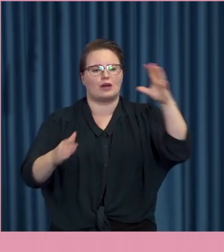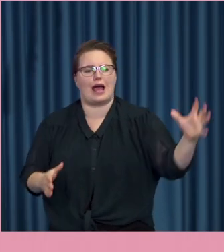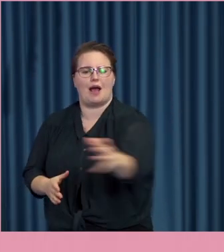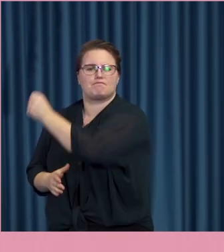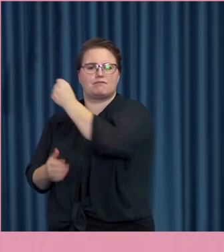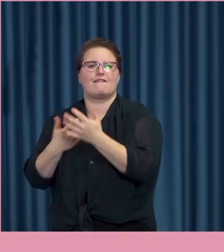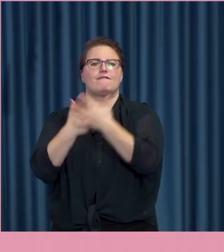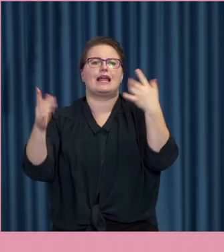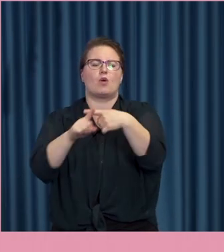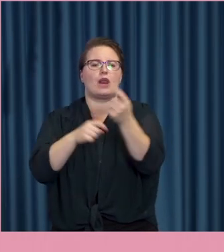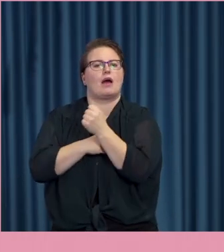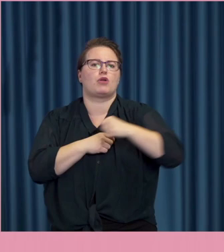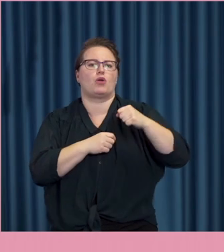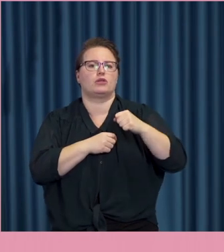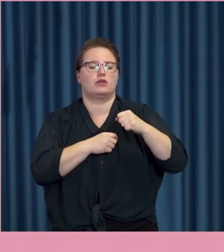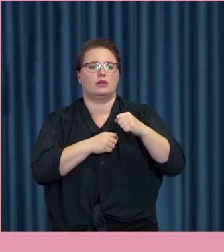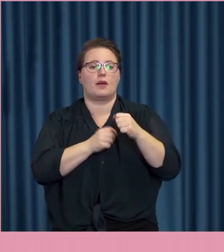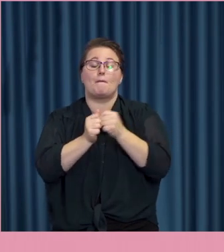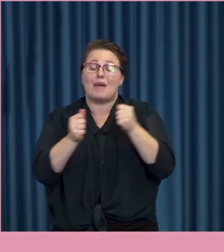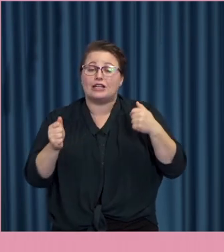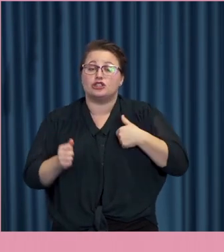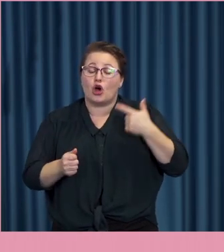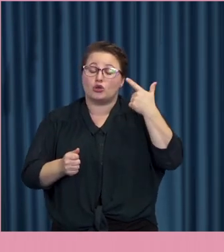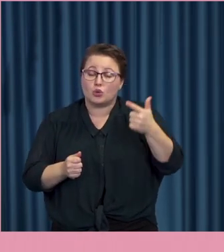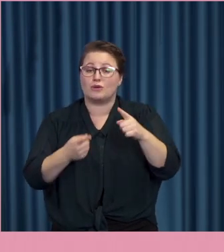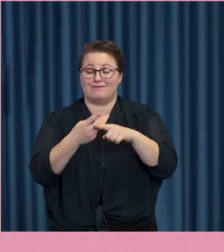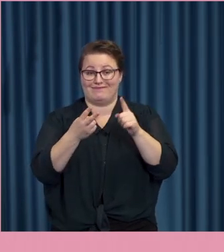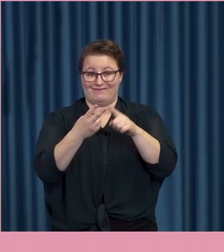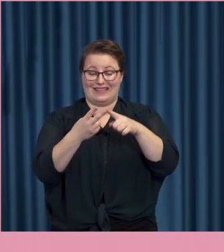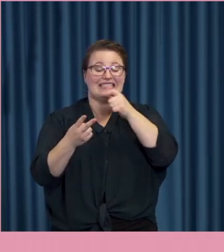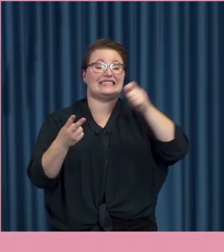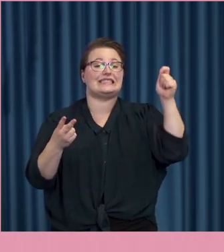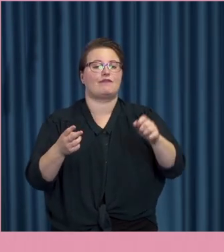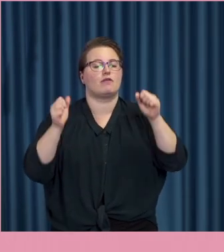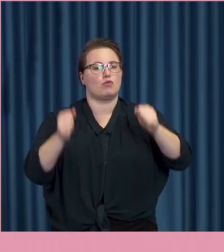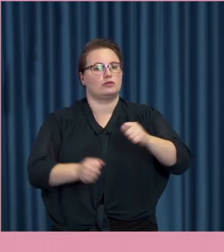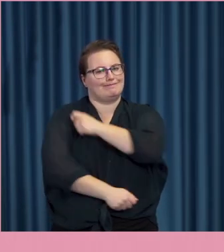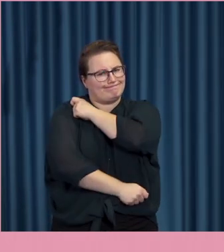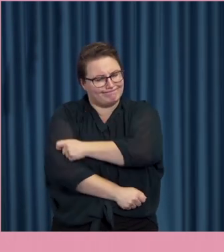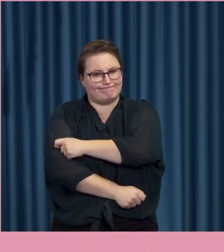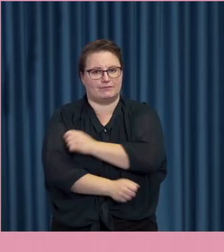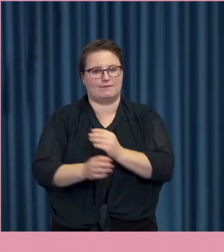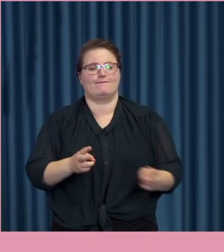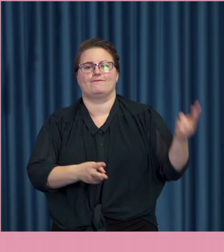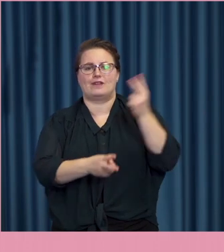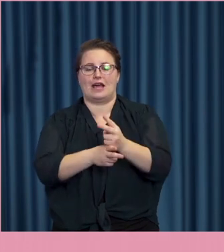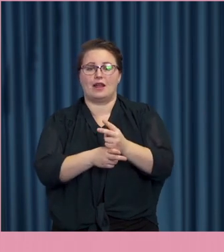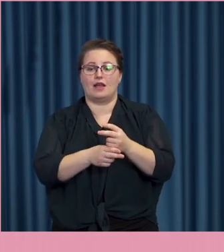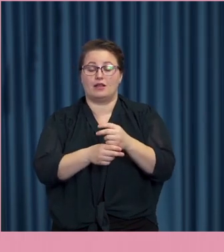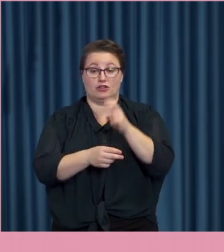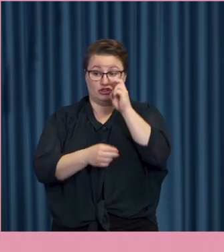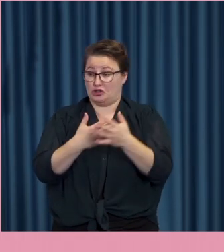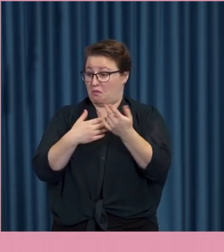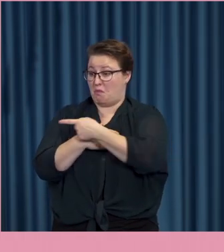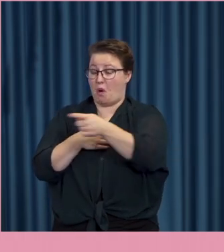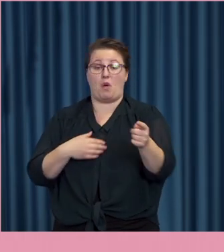mer effektiv. Men framförallt så tror jag att straffen måste bli väldigt mycket strängare för att det är väldigt många som uppenbarligen